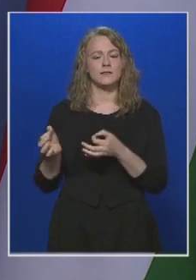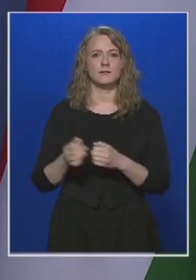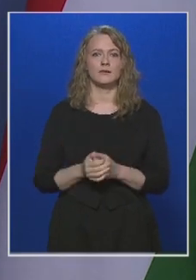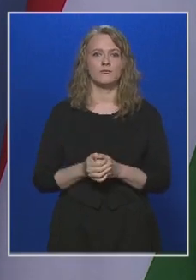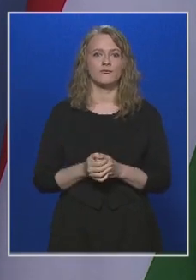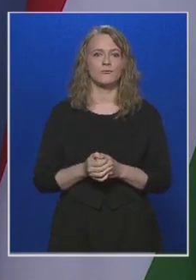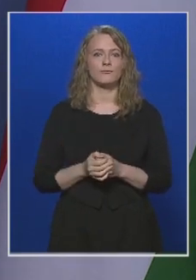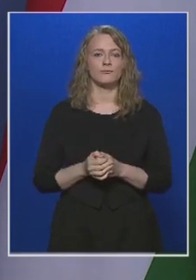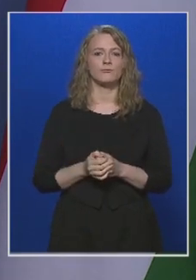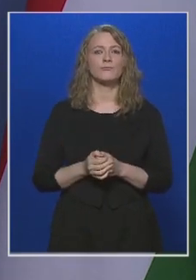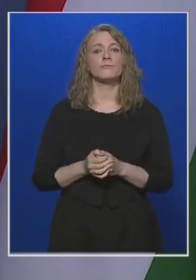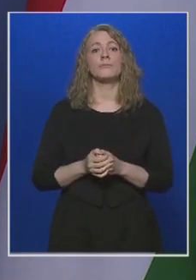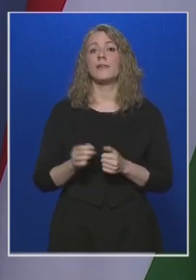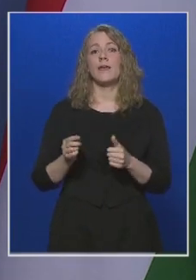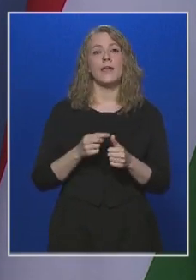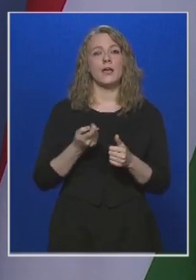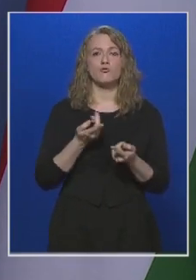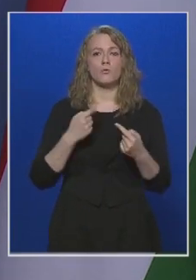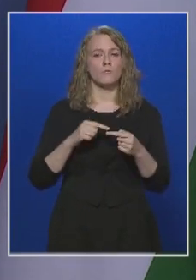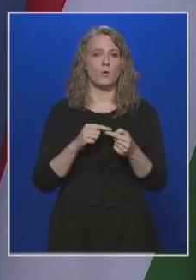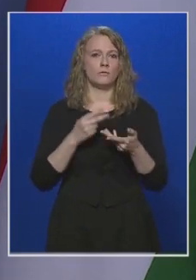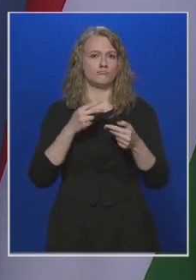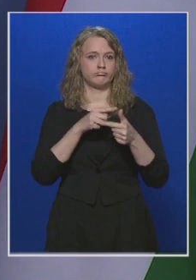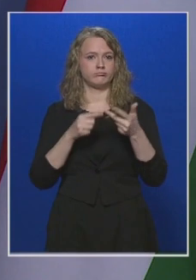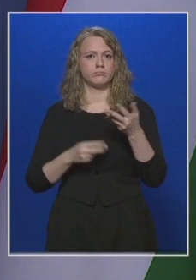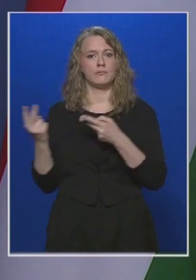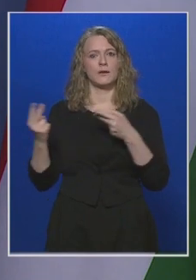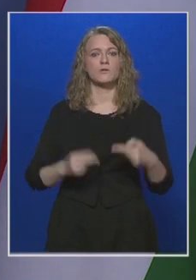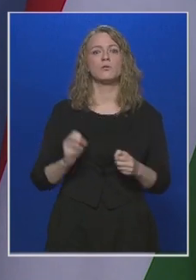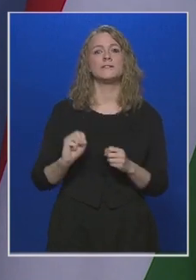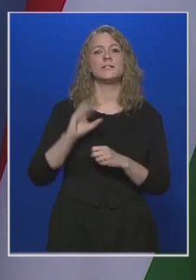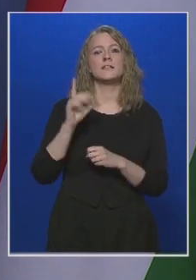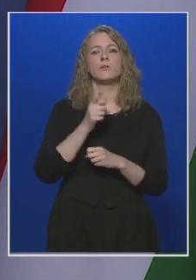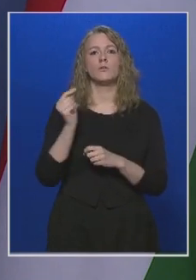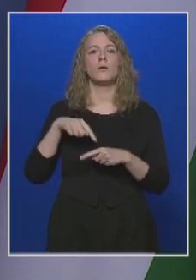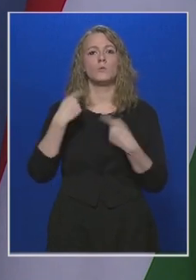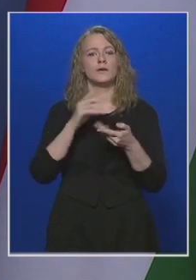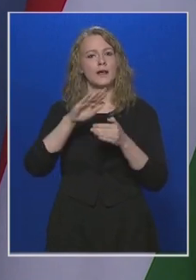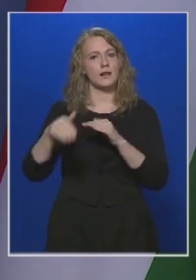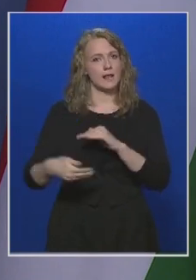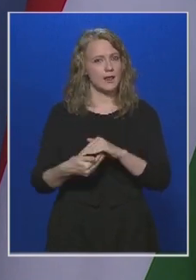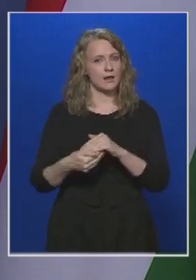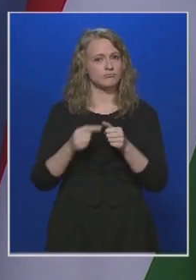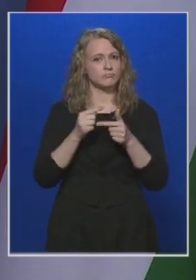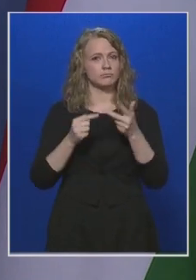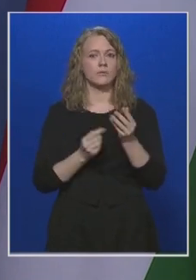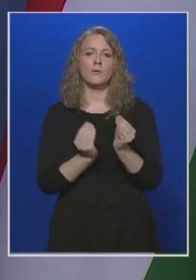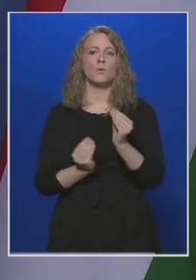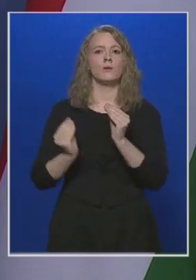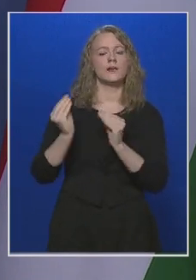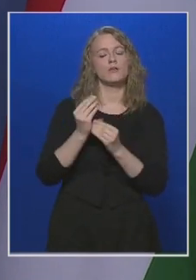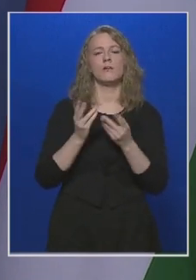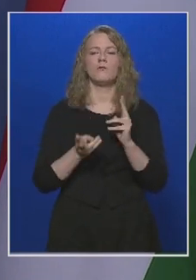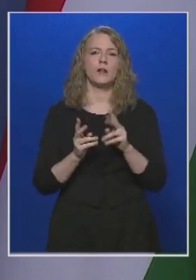amelyeket az elsők között hoztunk meg, és 15 nap után lejártak, azoknak a pótlására